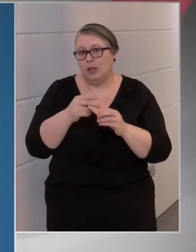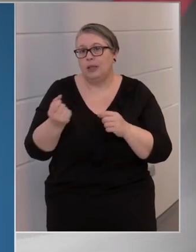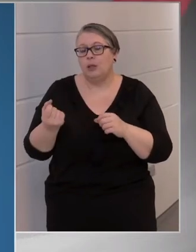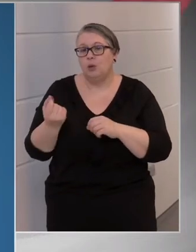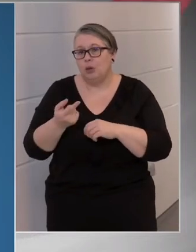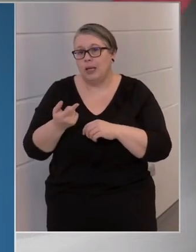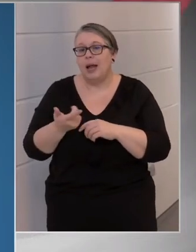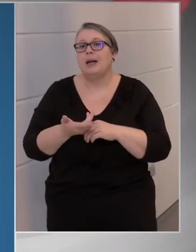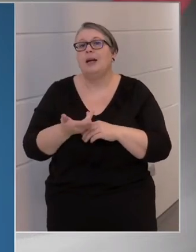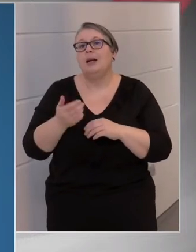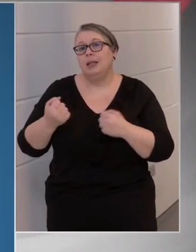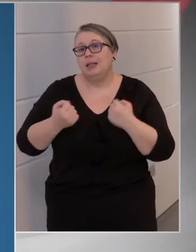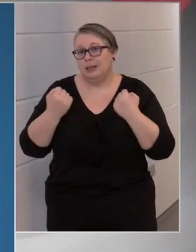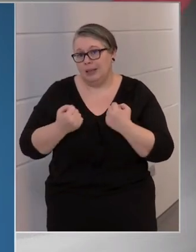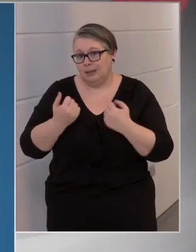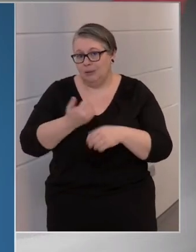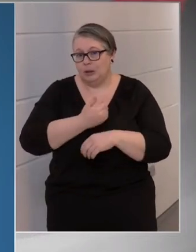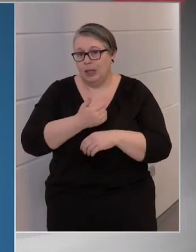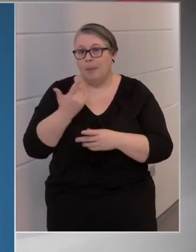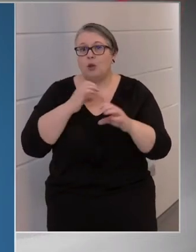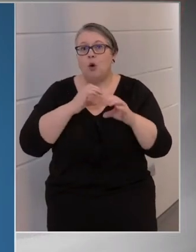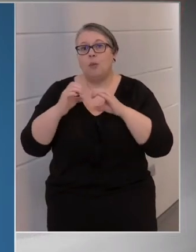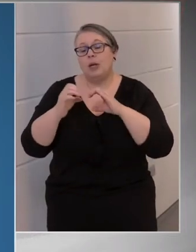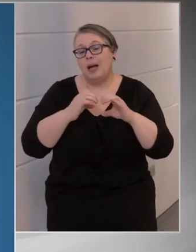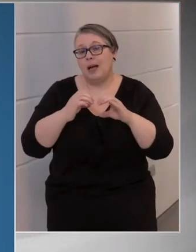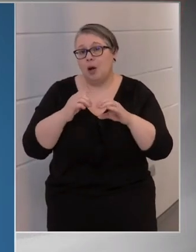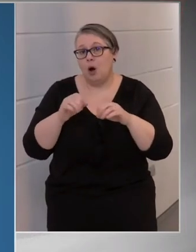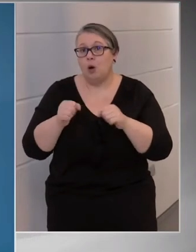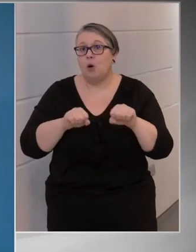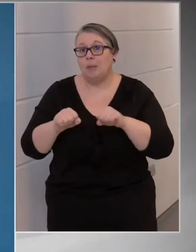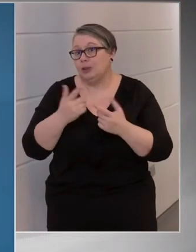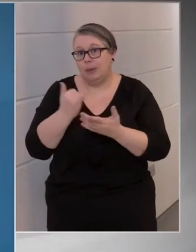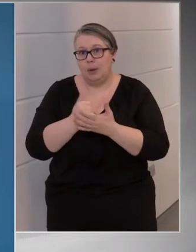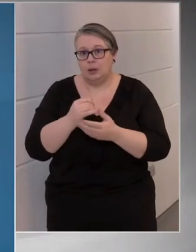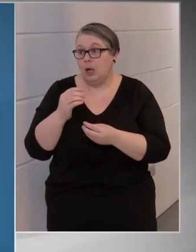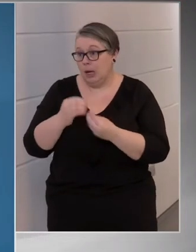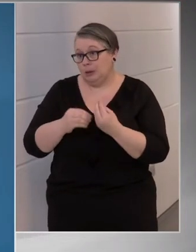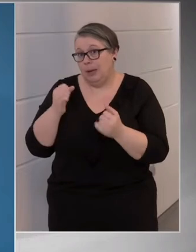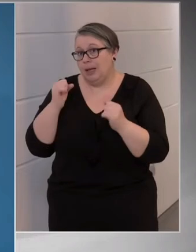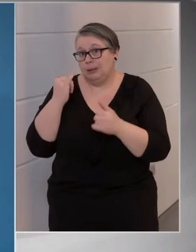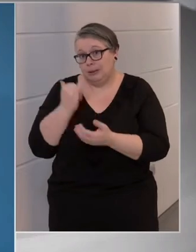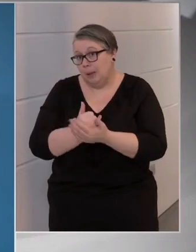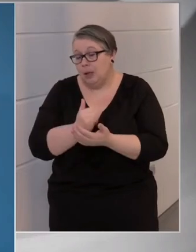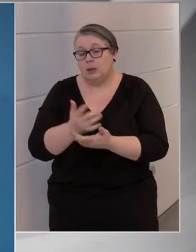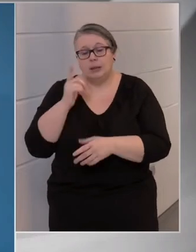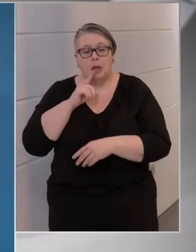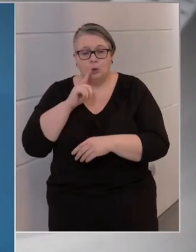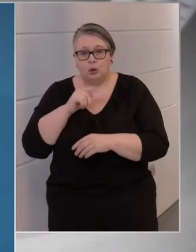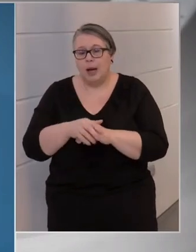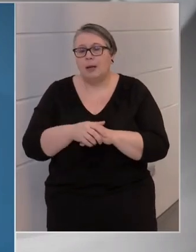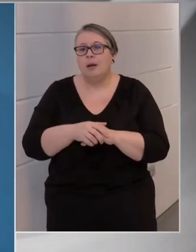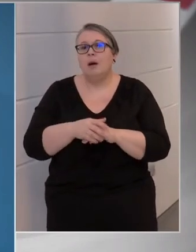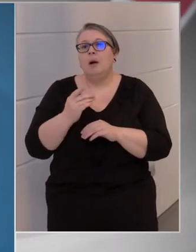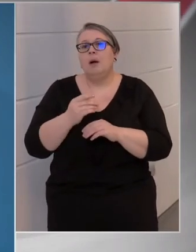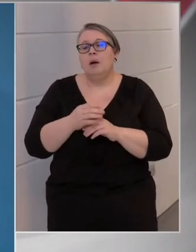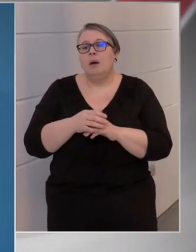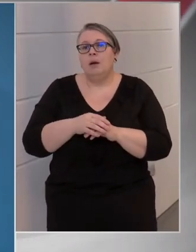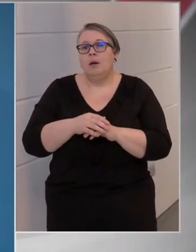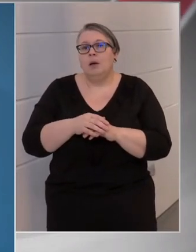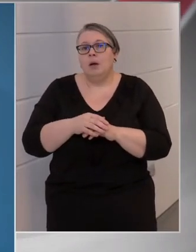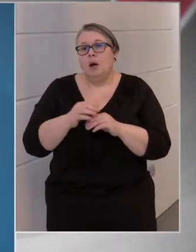intenzívre. Miért kommunikálja a kormányzat, hogy ez nem igaz? Azért, mert nem igaz, tehát ez egy hazugság. A helyzet az, hogy nyilván